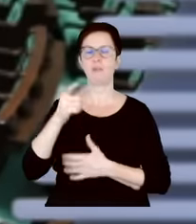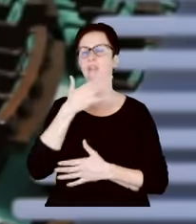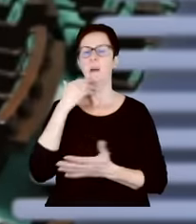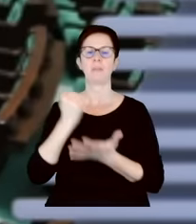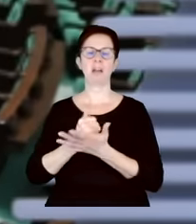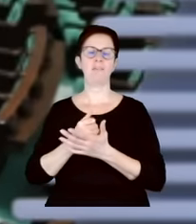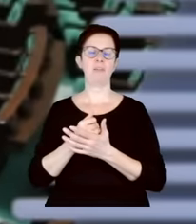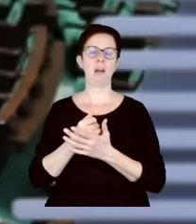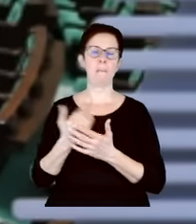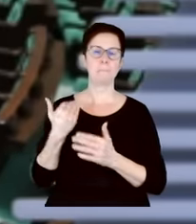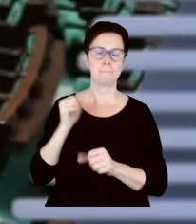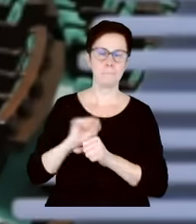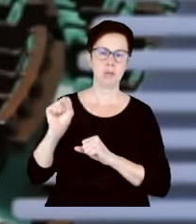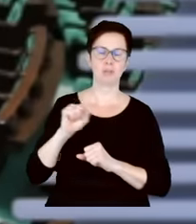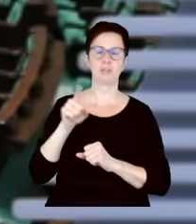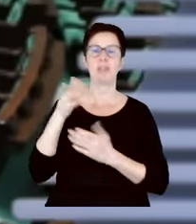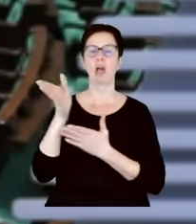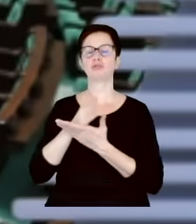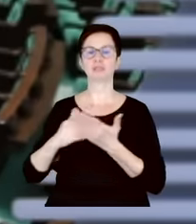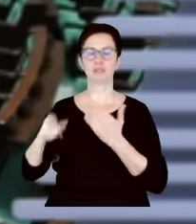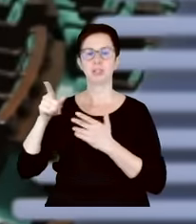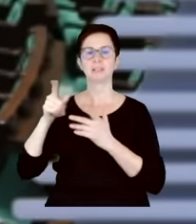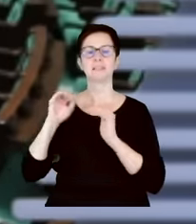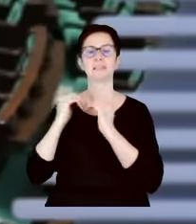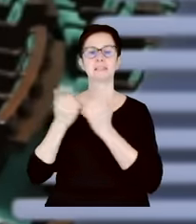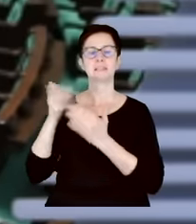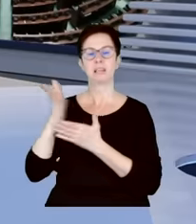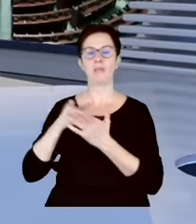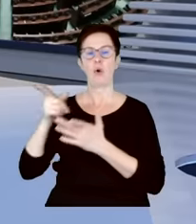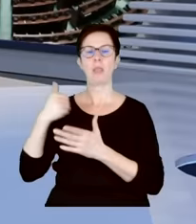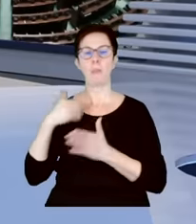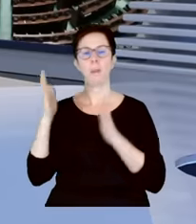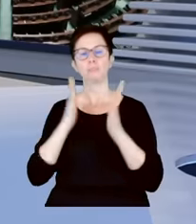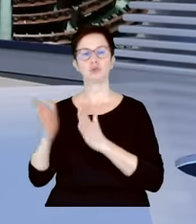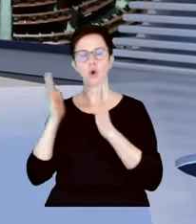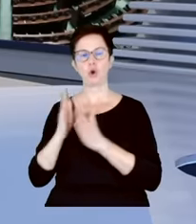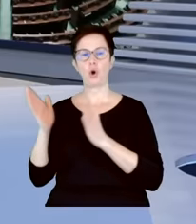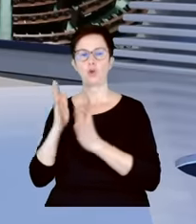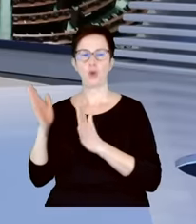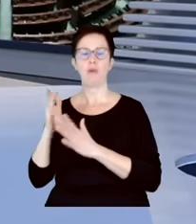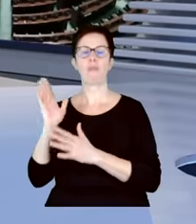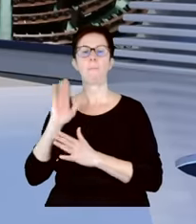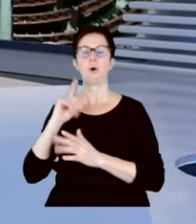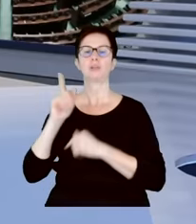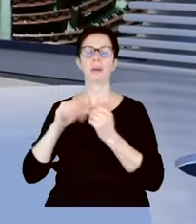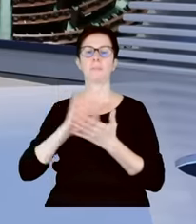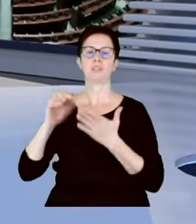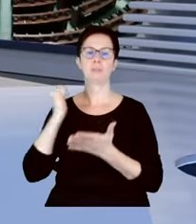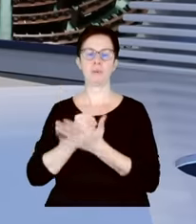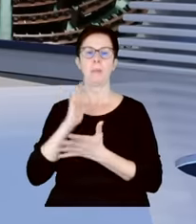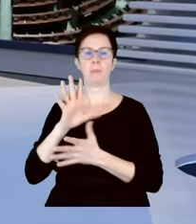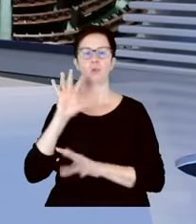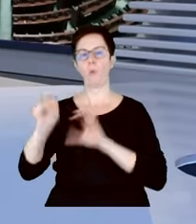znaczy ta część elektoratu ówczesnej opozycji była przygotowywana do tego, że niezgodnie z prawem będzie się przejmowało poszczególne